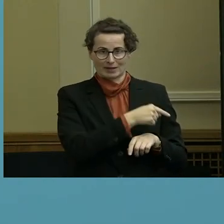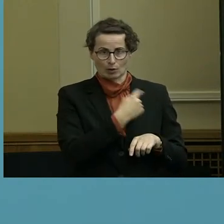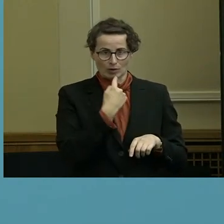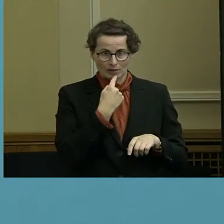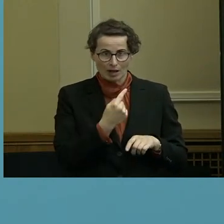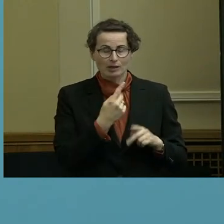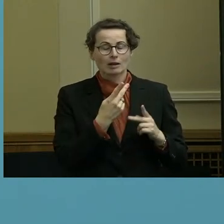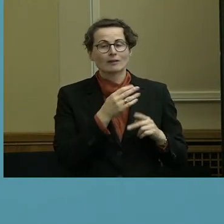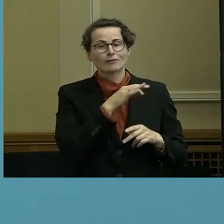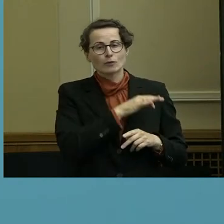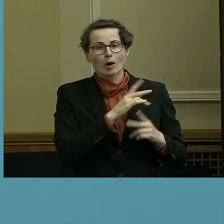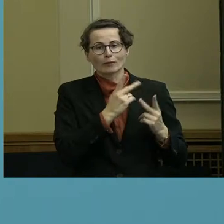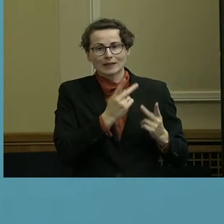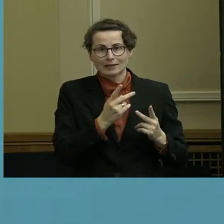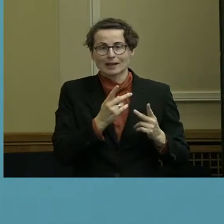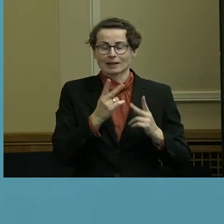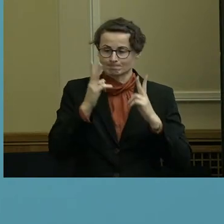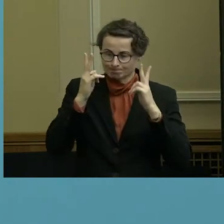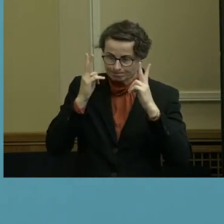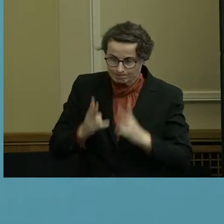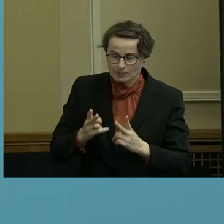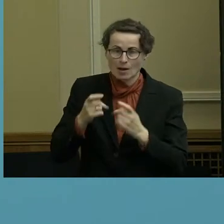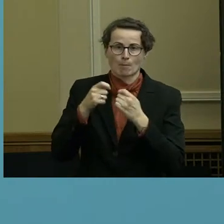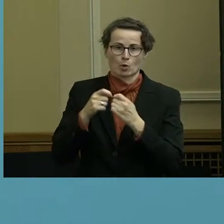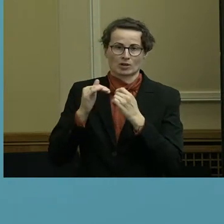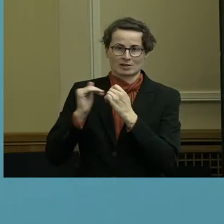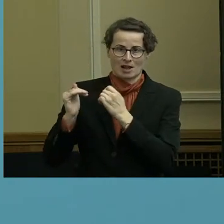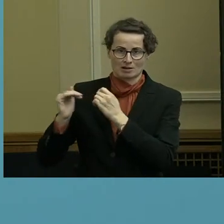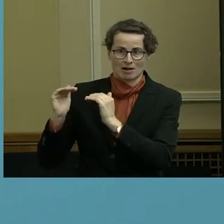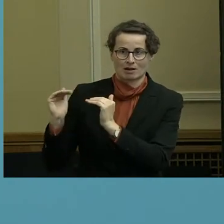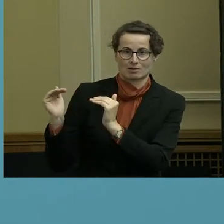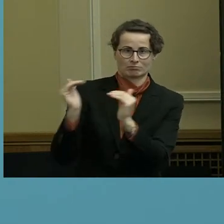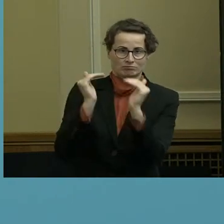auch darauf an, dass die Bundesländer halbwegs zusammenbleiben.